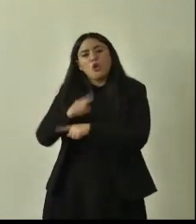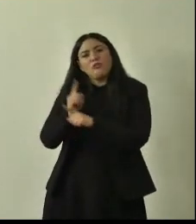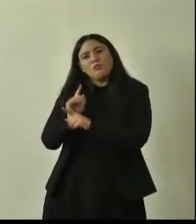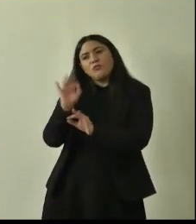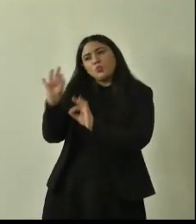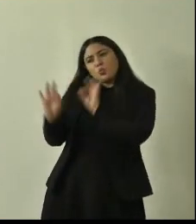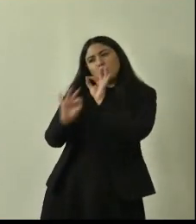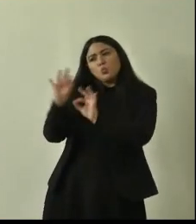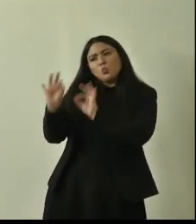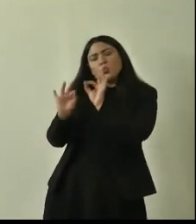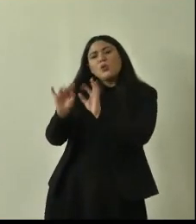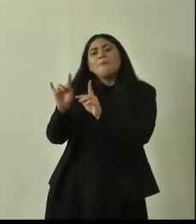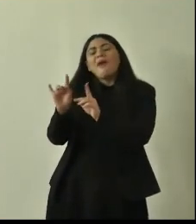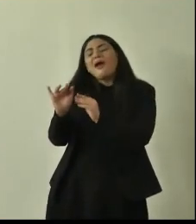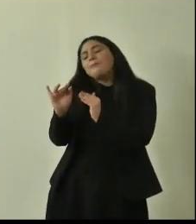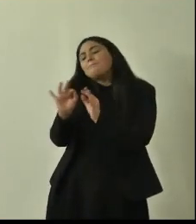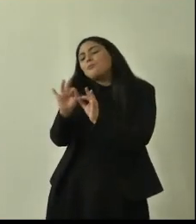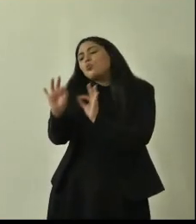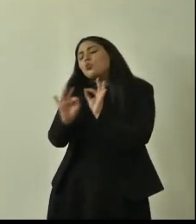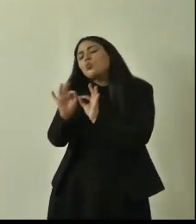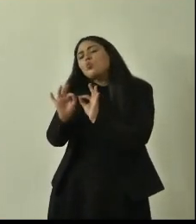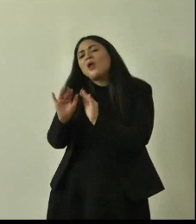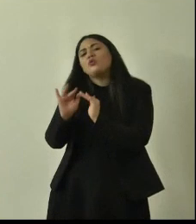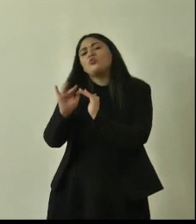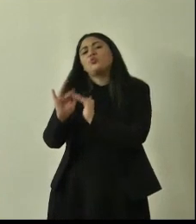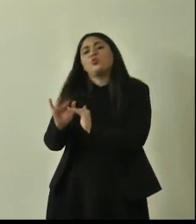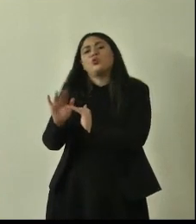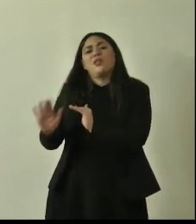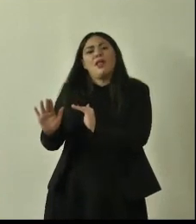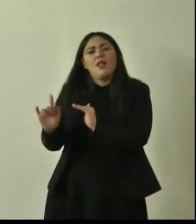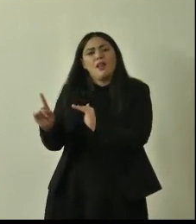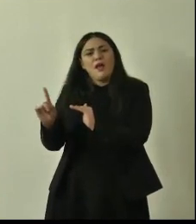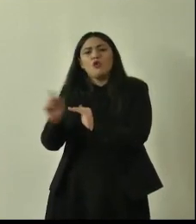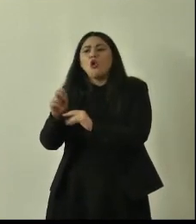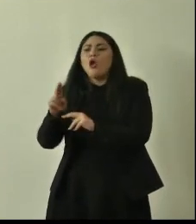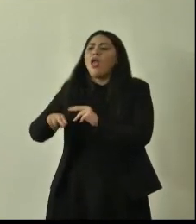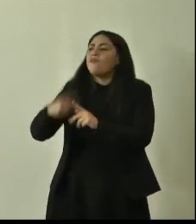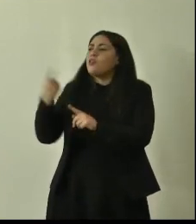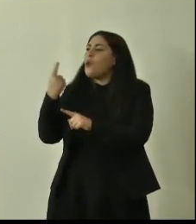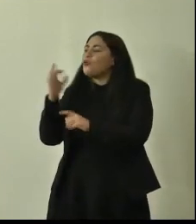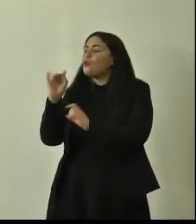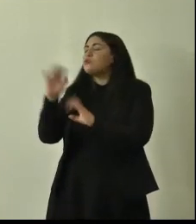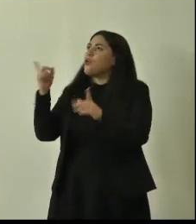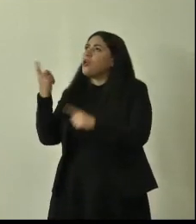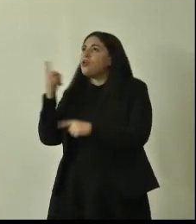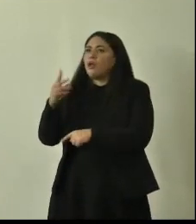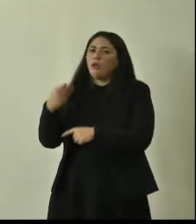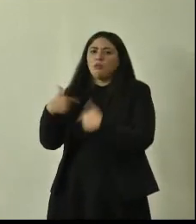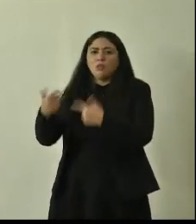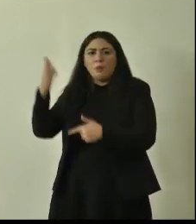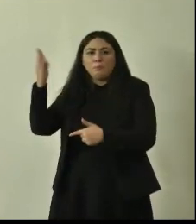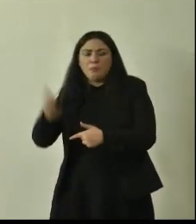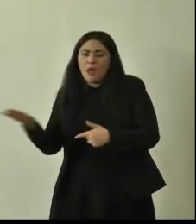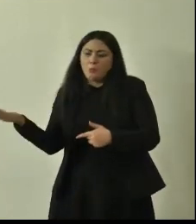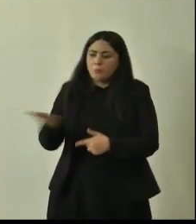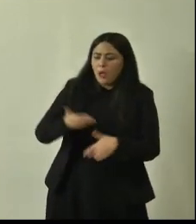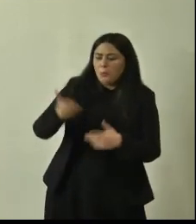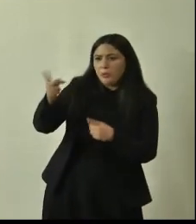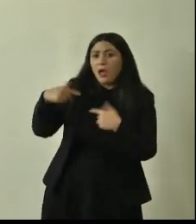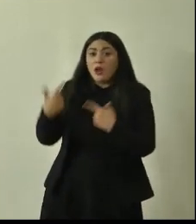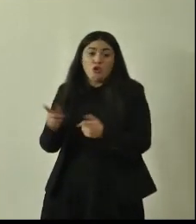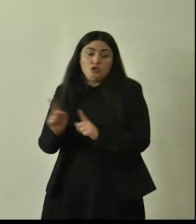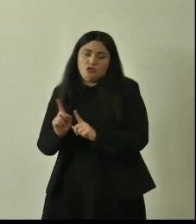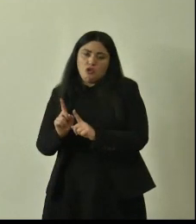di cura laddove necessario tutelarli per evitare che qualcuno al mattino si alzi e faccia dei danni soprattutto quando c'è un problema di